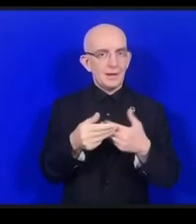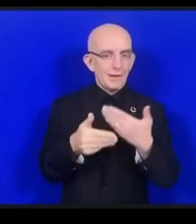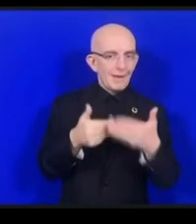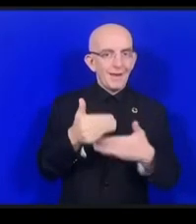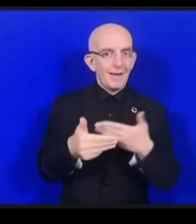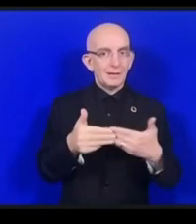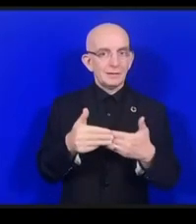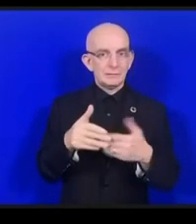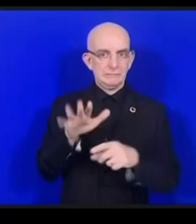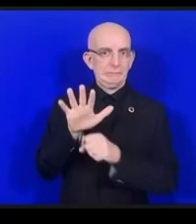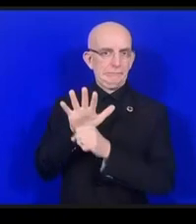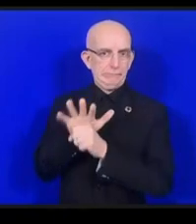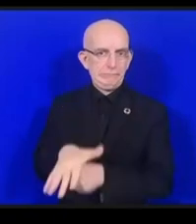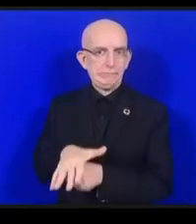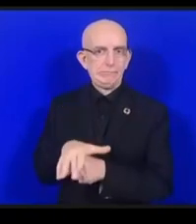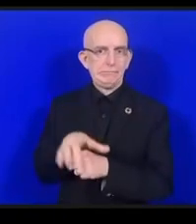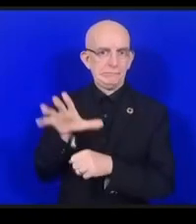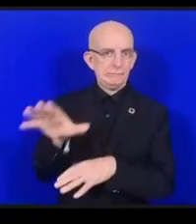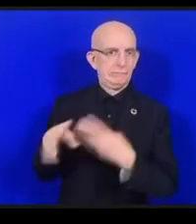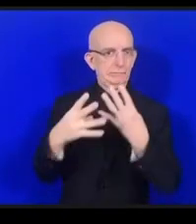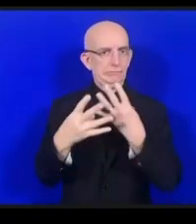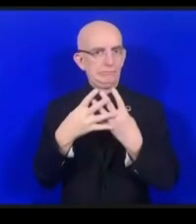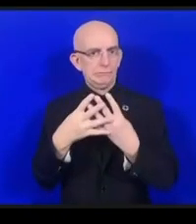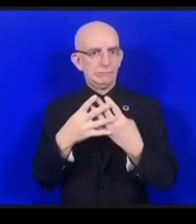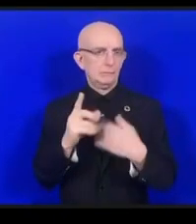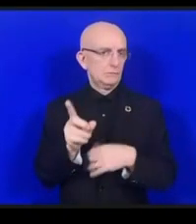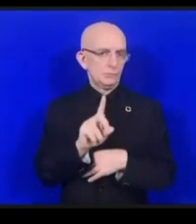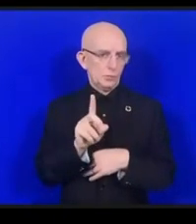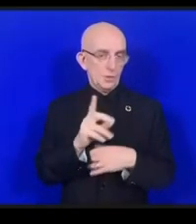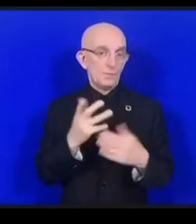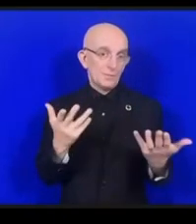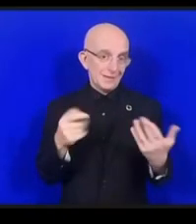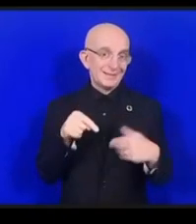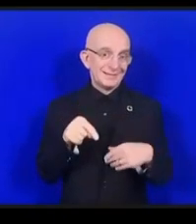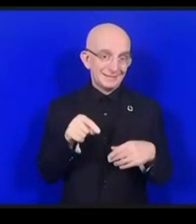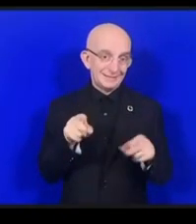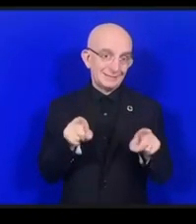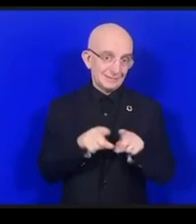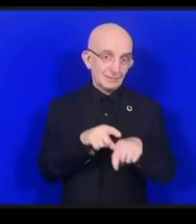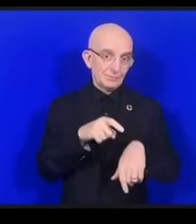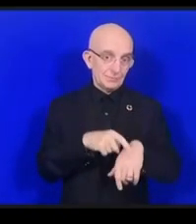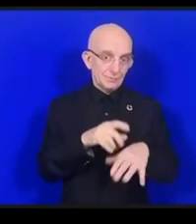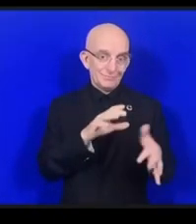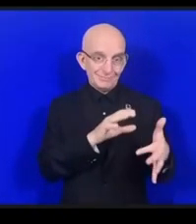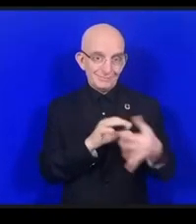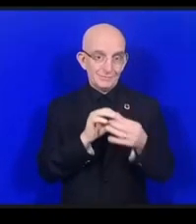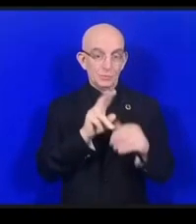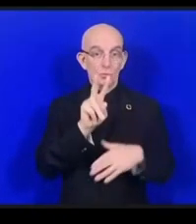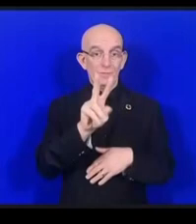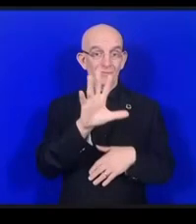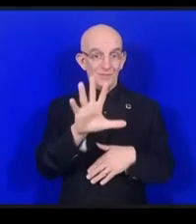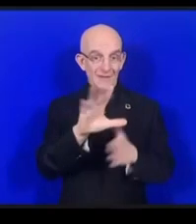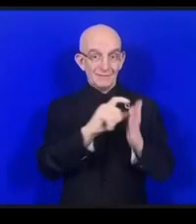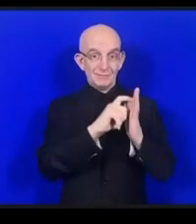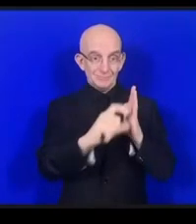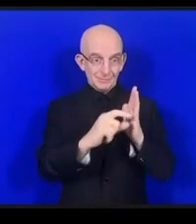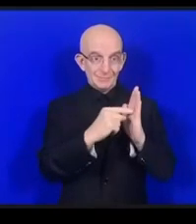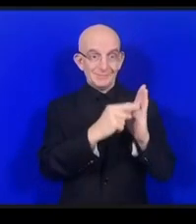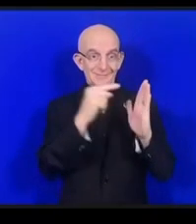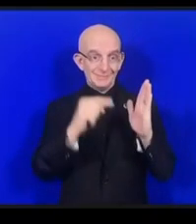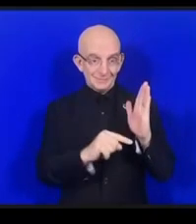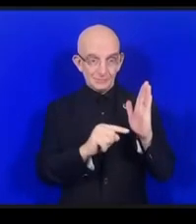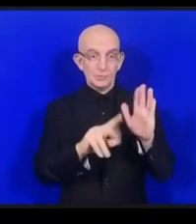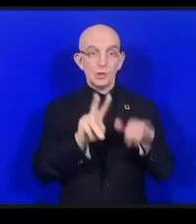ジェラルコメントが26という環境問題についてのコメントとその子ども児童の権利に対する